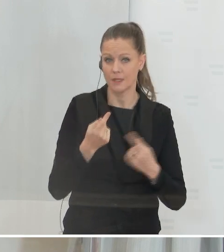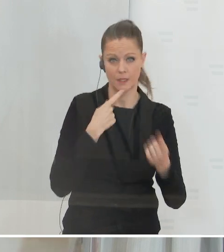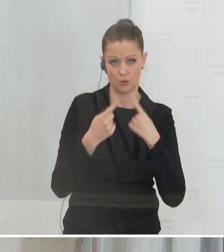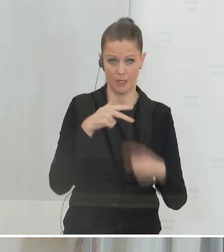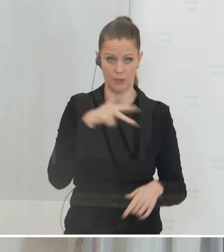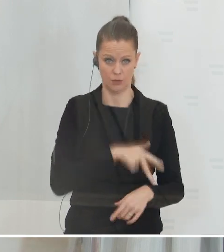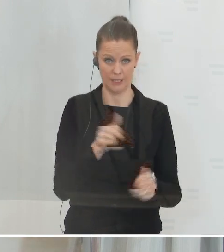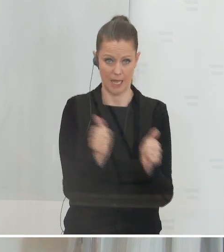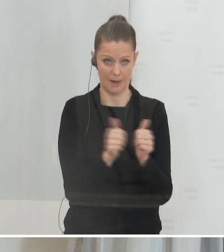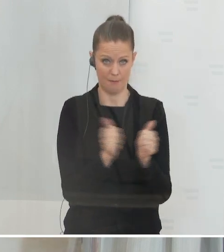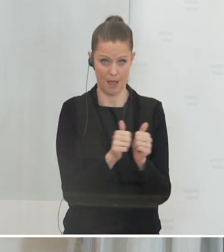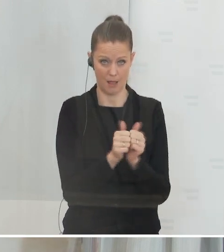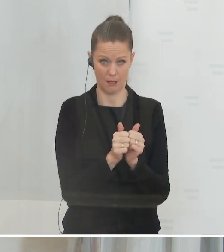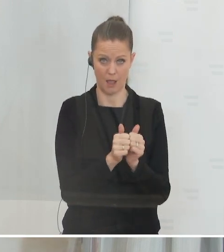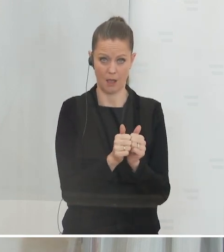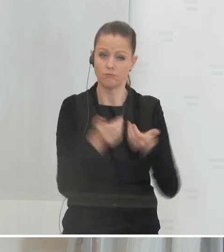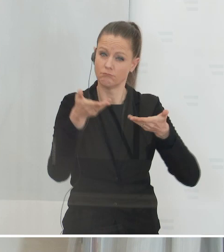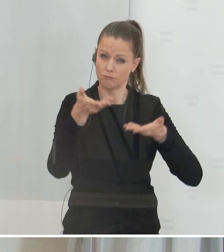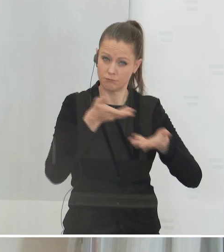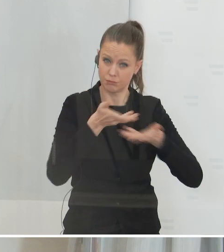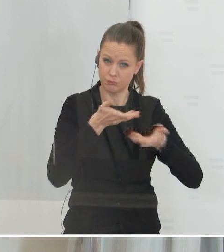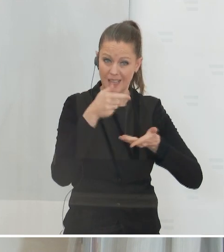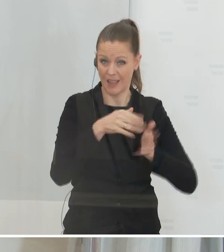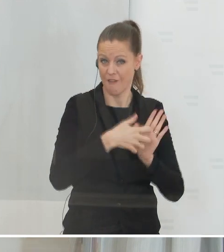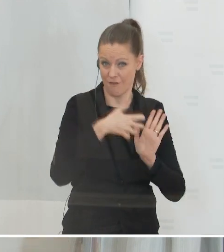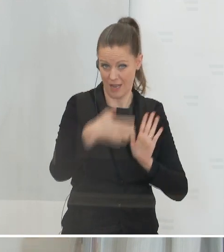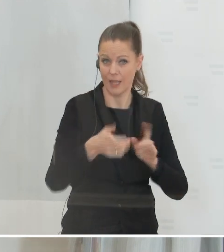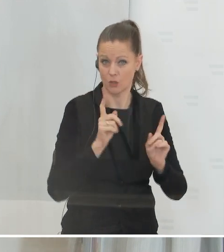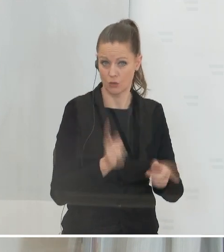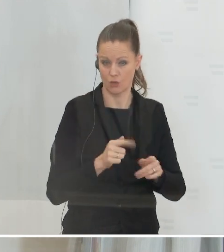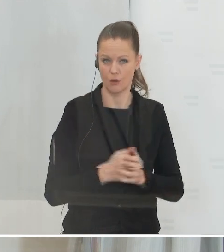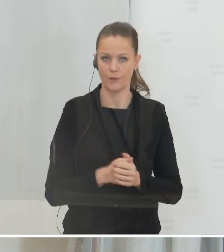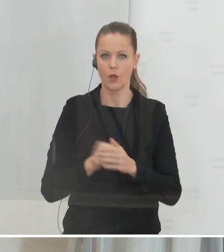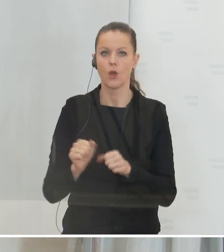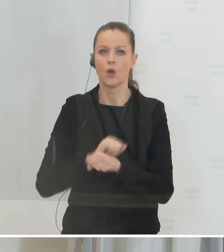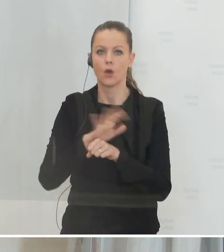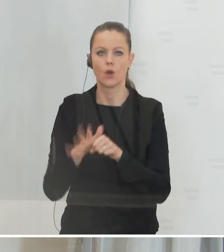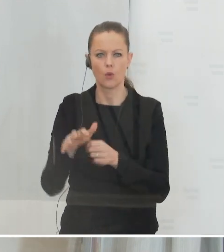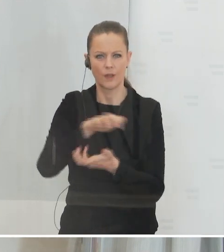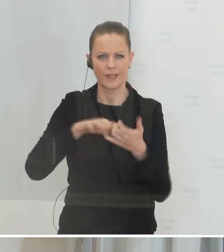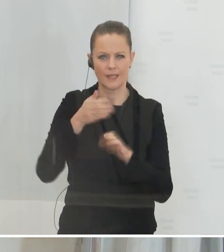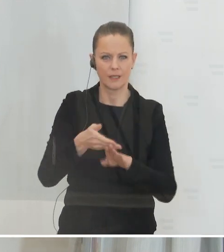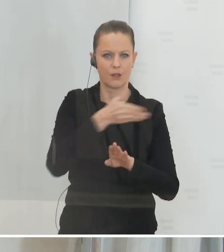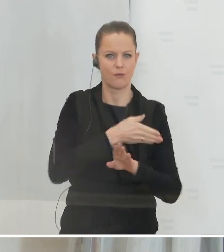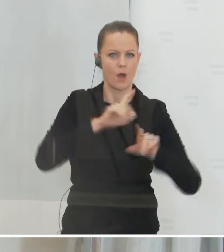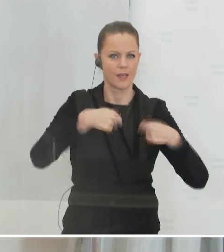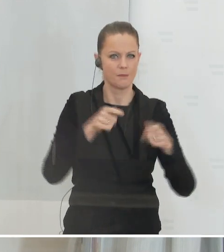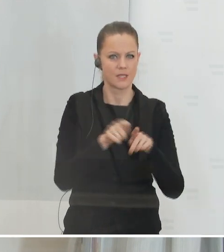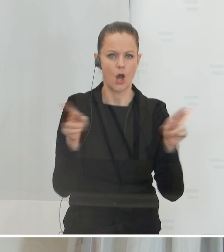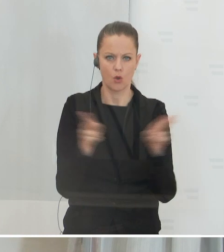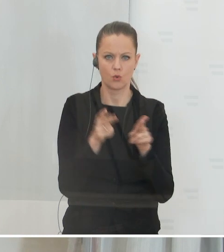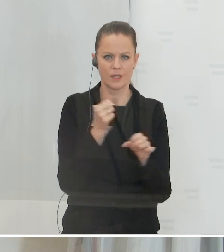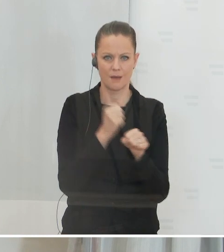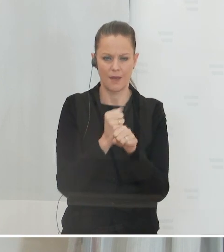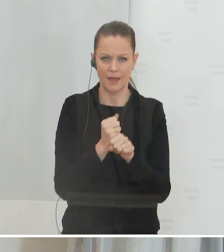eintreten, um über die Verlängerung dieser Kurzarbeit zu sprechen. Es gab ja auch vor der Corona-Krise eine Kurzarbeit, aber es wird auch